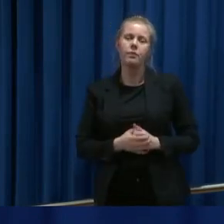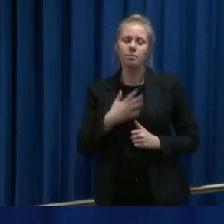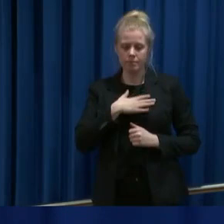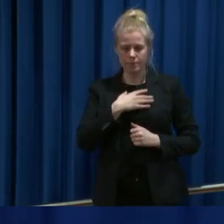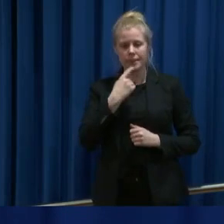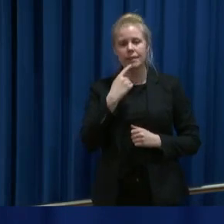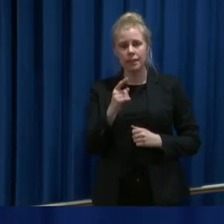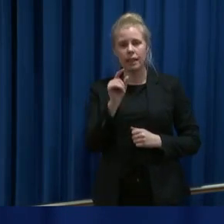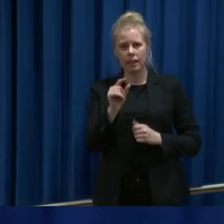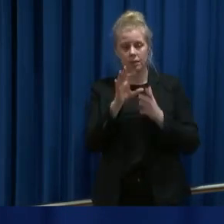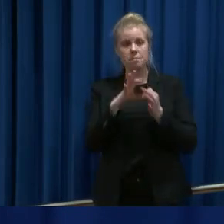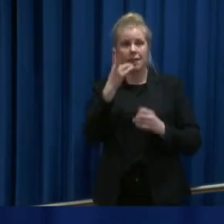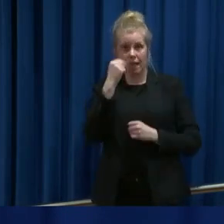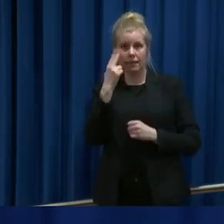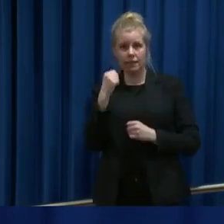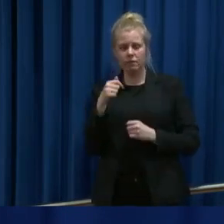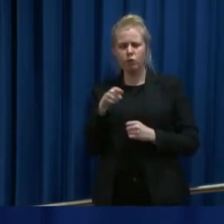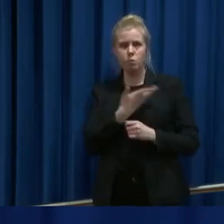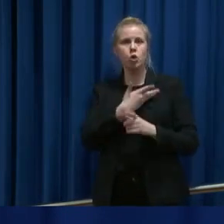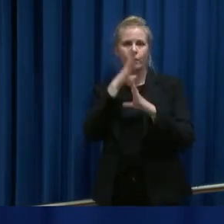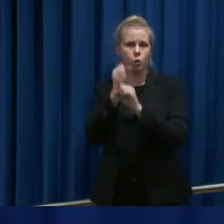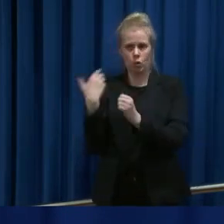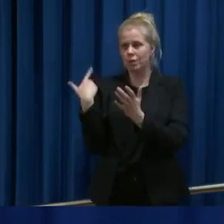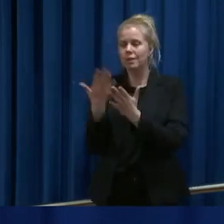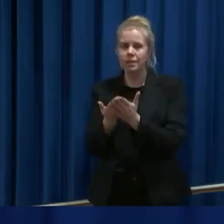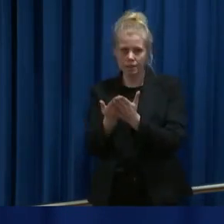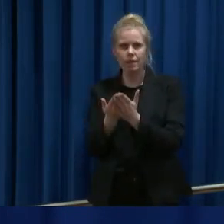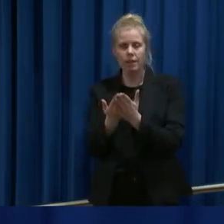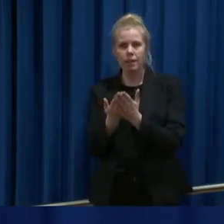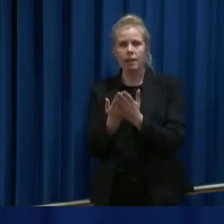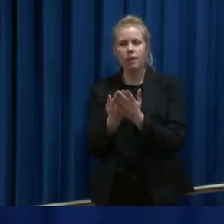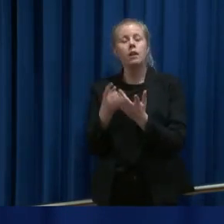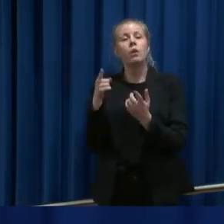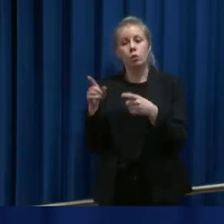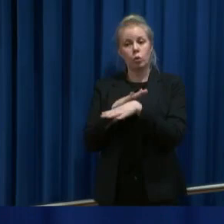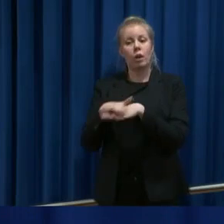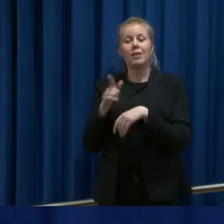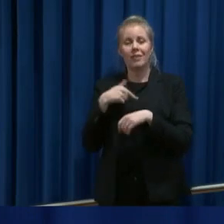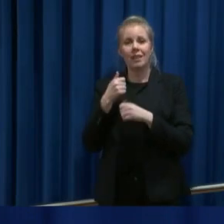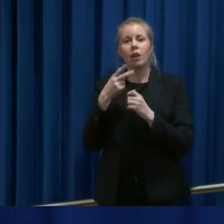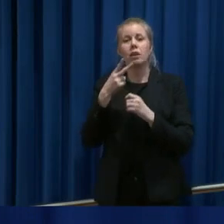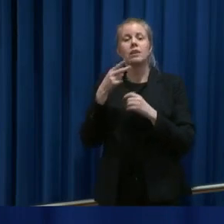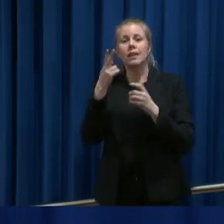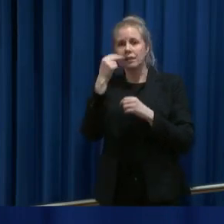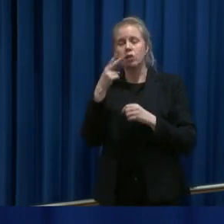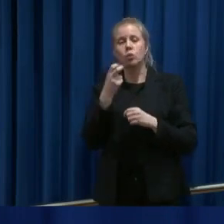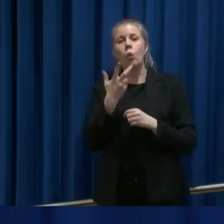om testing, som det har vært mye fokus på. Der er det sånn at vi totalt nå har testet 28